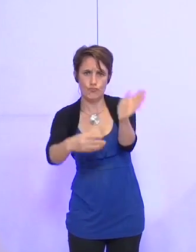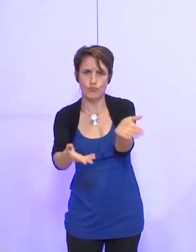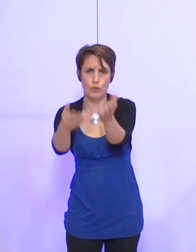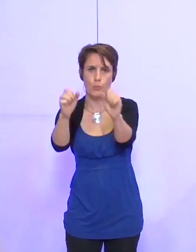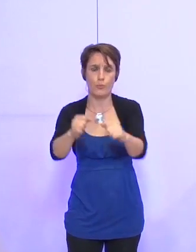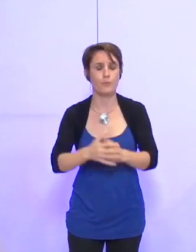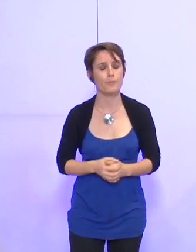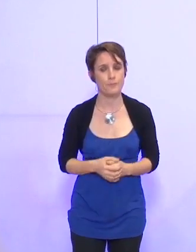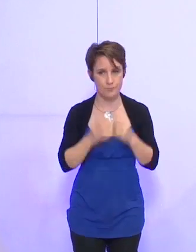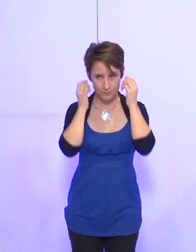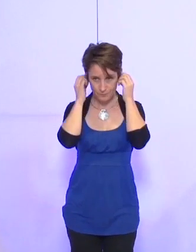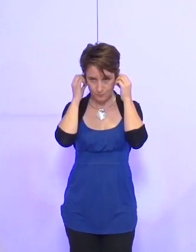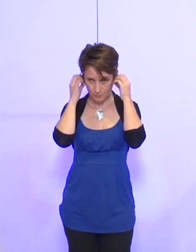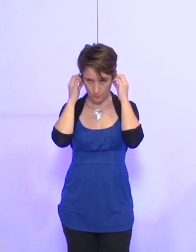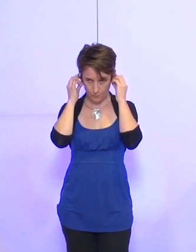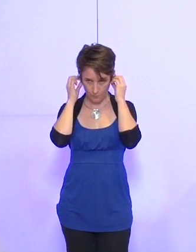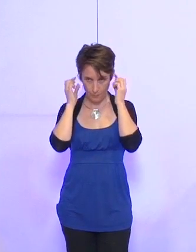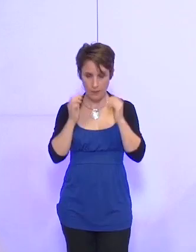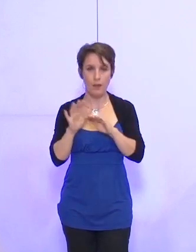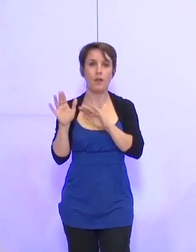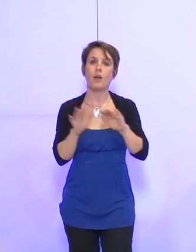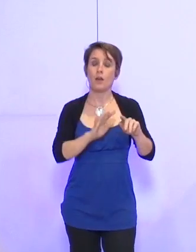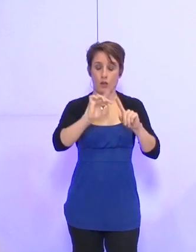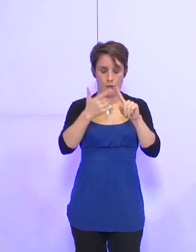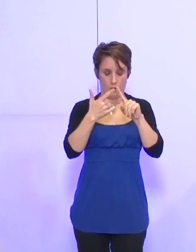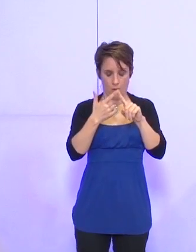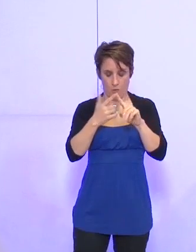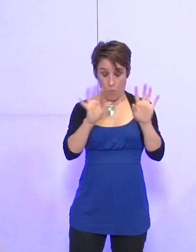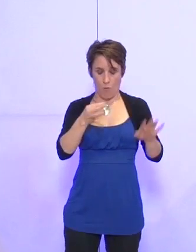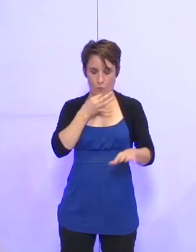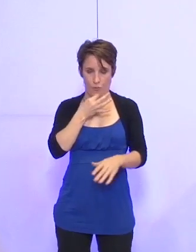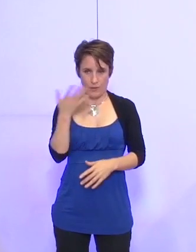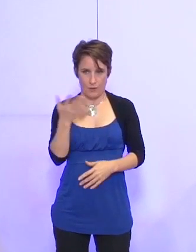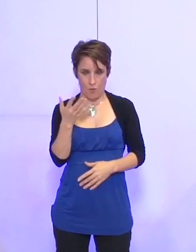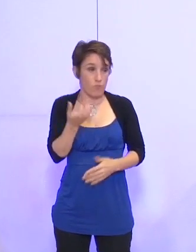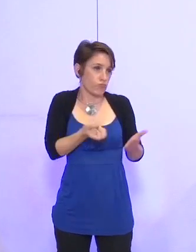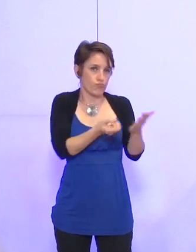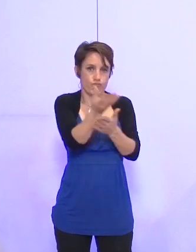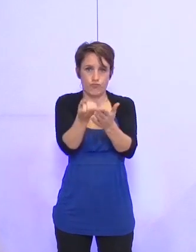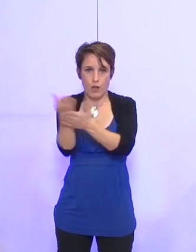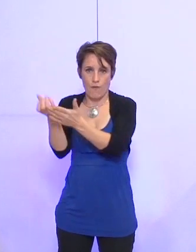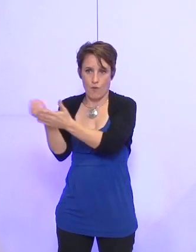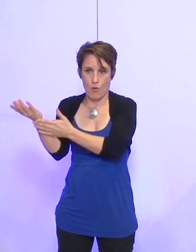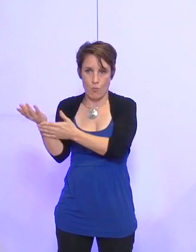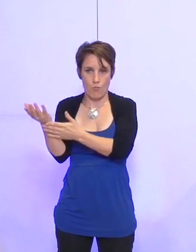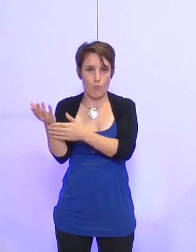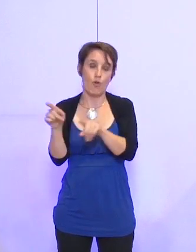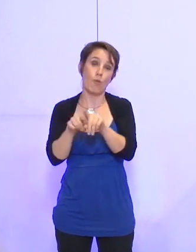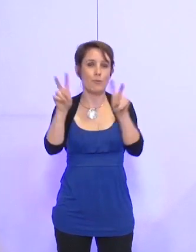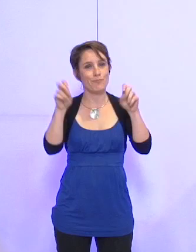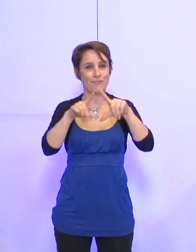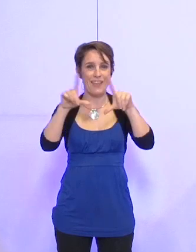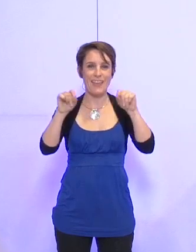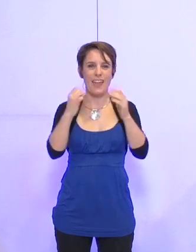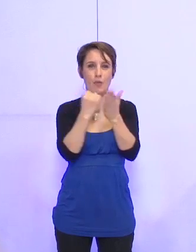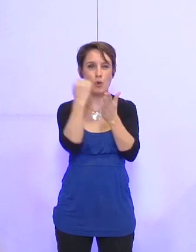présenter ça. Deuxièmement, c'est l'occasion aussi de faire circuler une petite information sous forme de petite carte postale